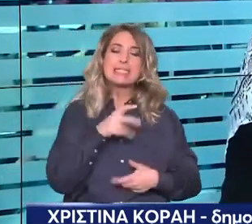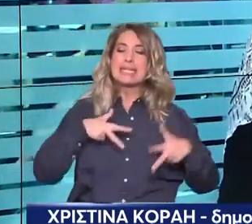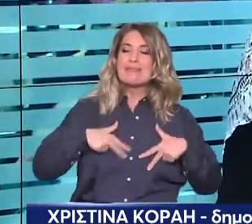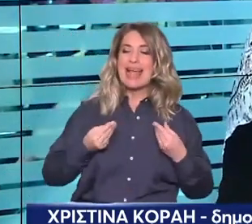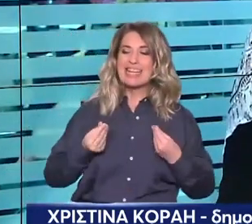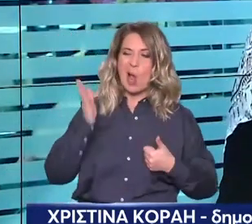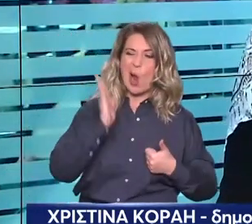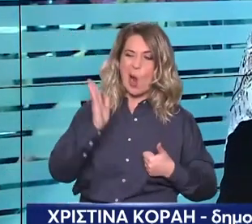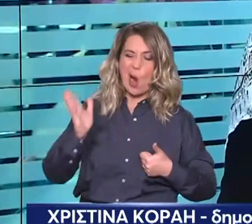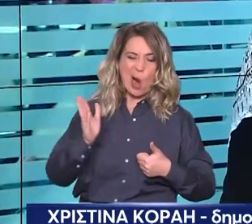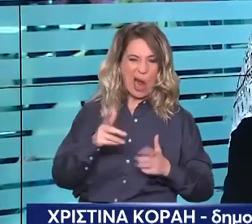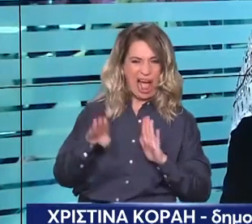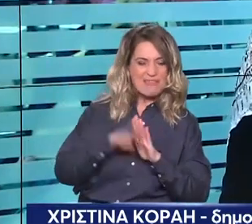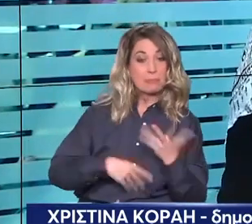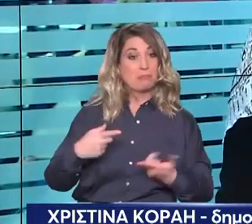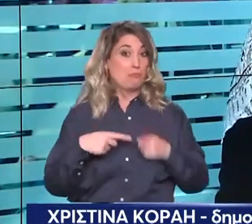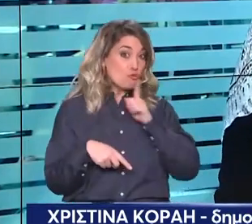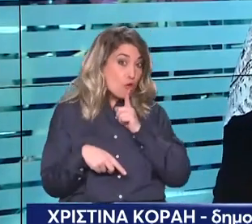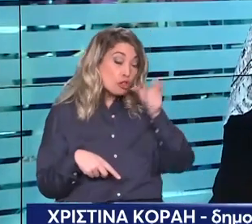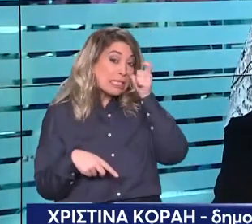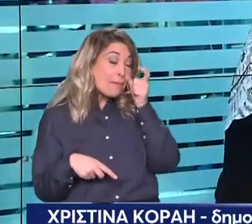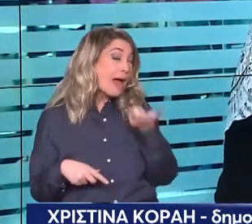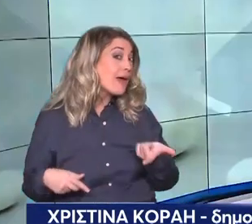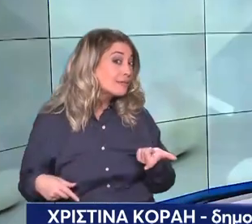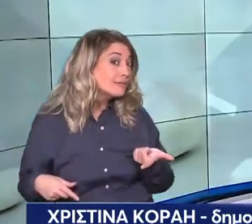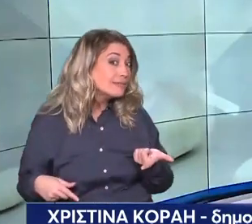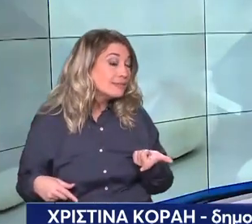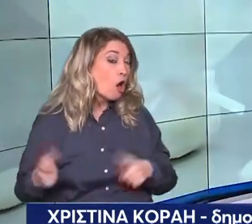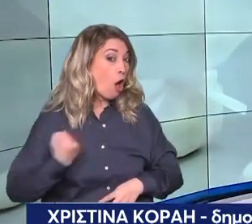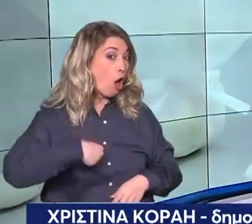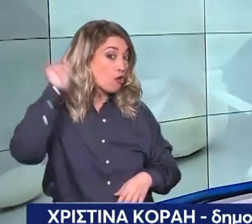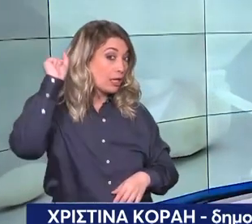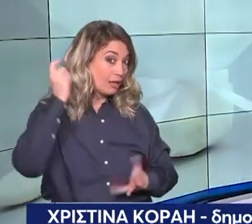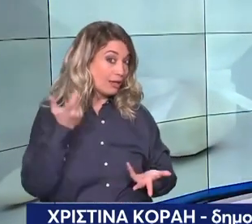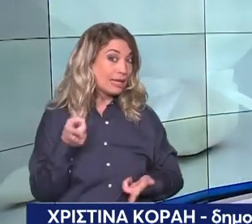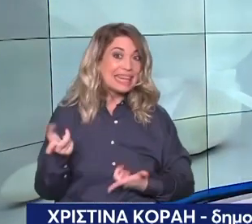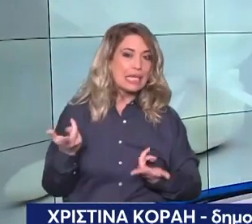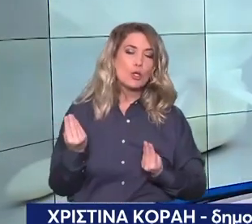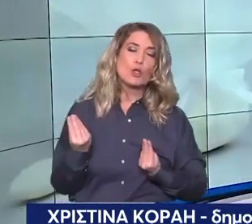έτσι αλλά αυτά είναι πληροφορία και έχει δρόμο ακόμα. Και για τον κύριο Σαμαρά που θα καταψηφήσει. Προφανώς, προφανέστατε. Χριστίνα μου, σε ευχαριστώ πολύ.